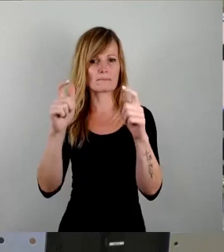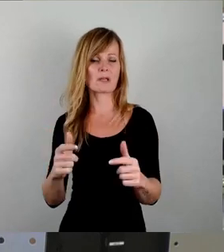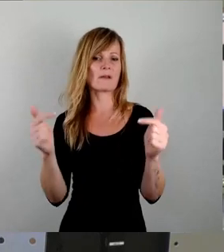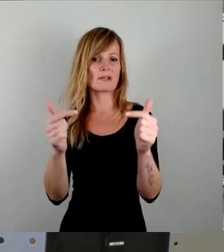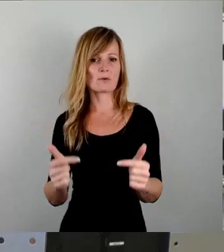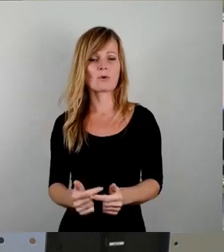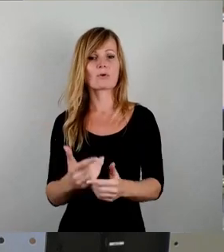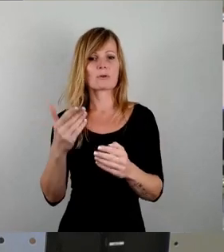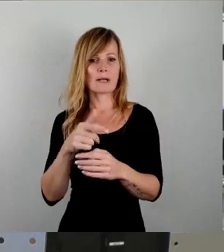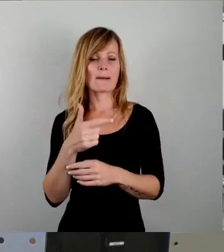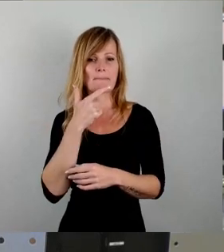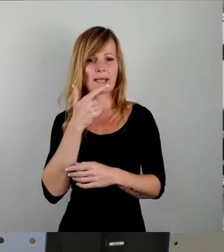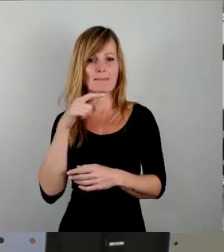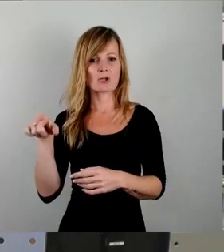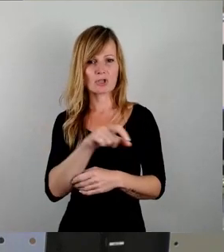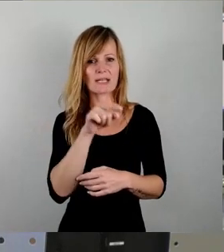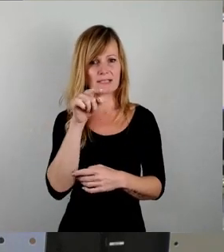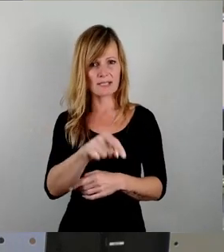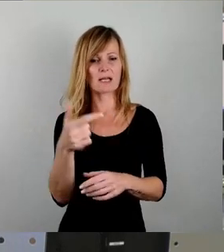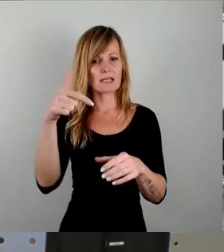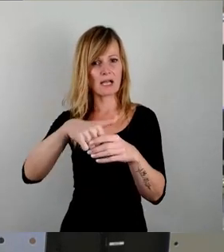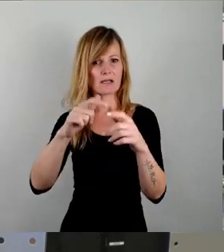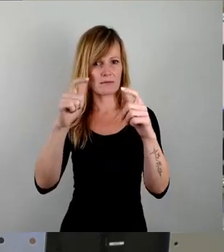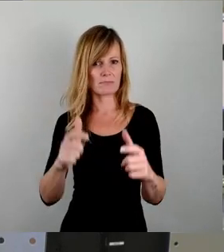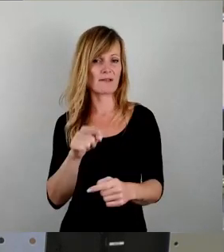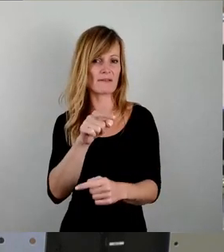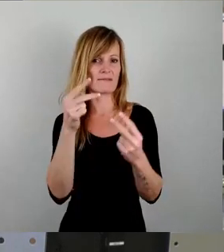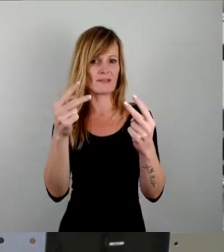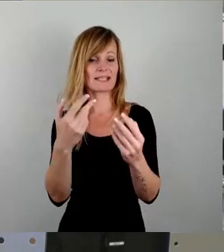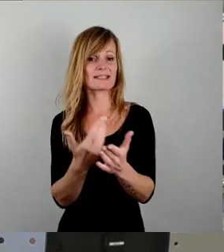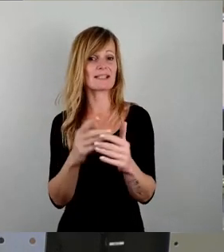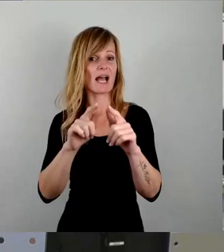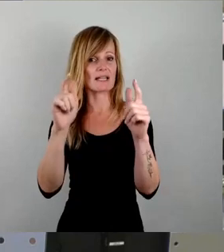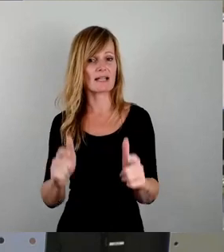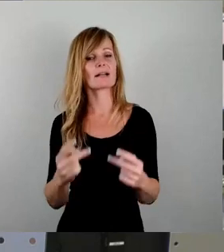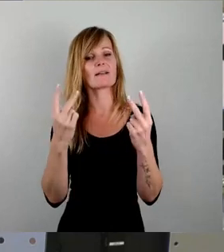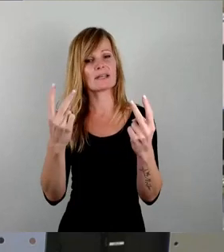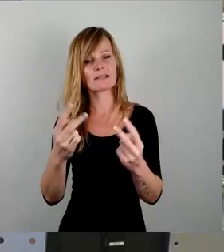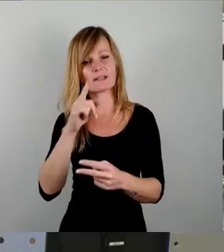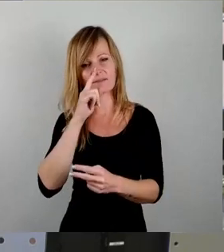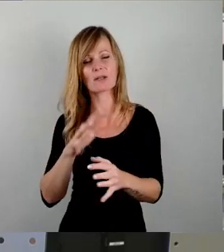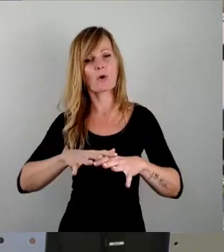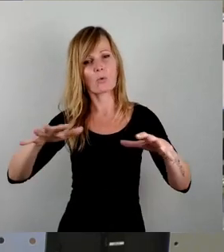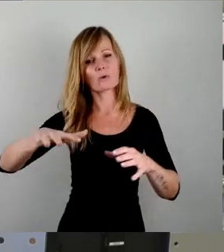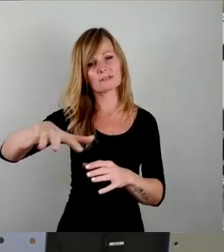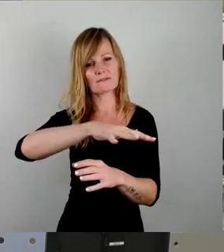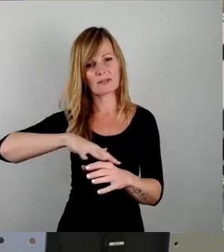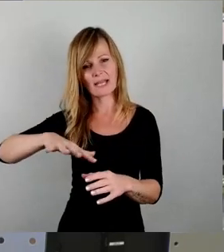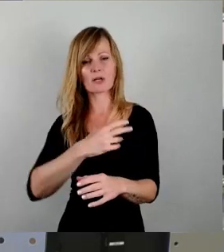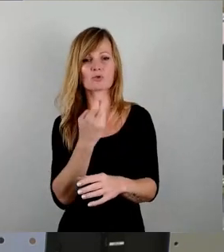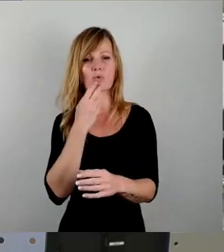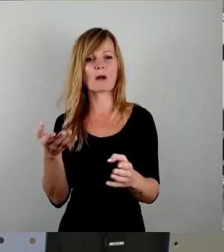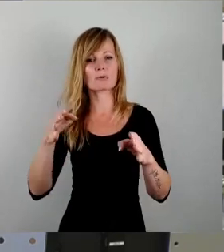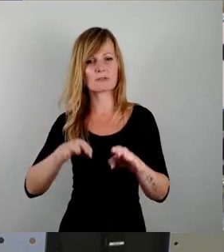an der Bremer Straße wichtig. Diese Anlage ist notwendig, um bei einem großflächigen Stromausfall überlebenswichtige Einrichtungen wie